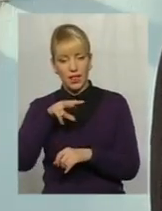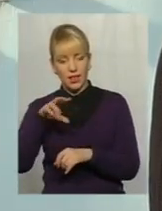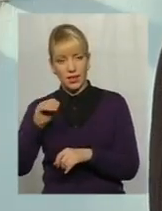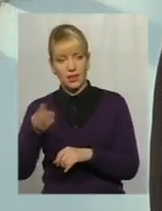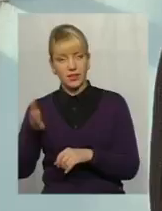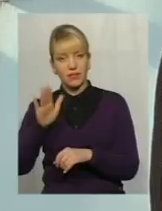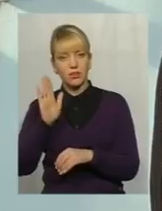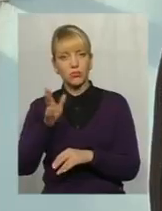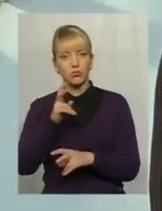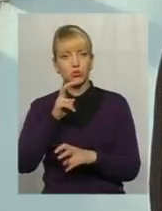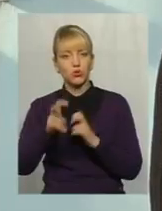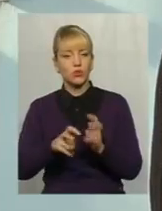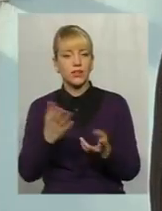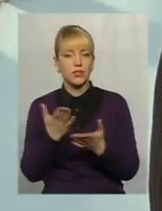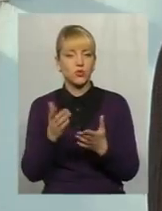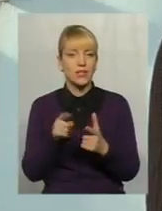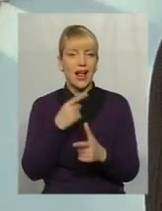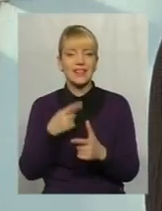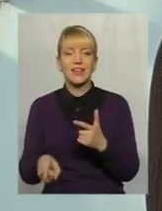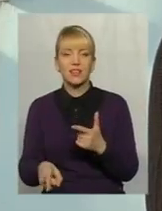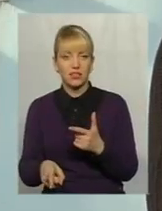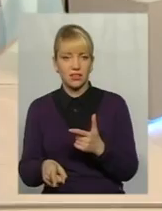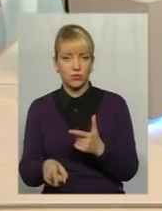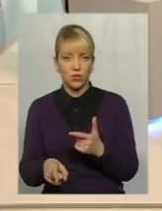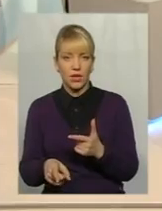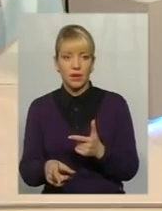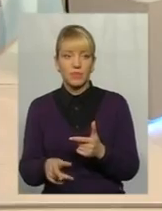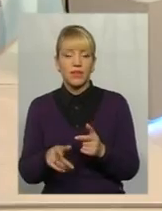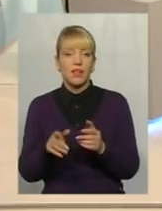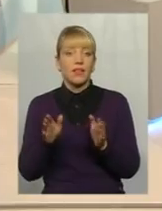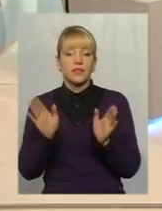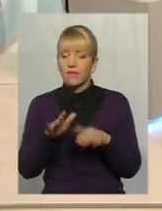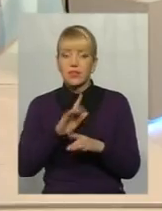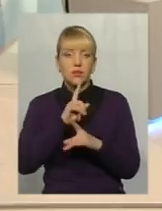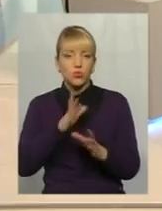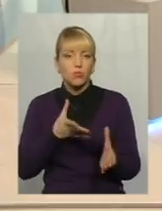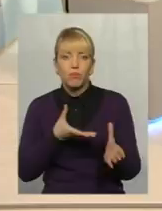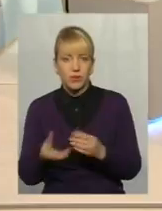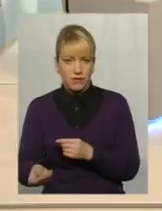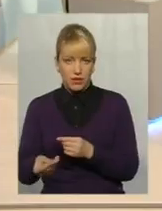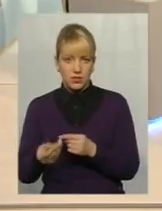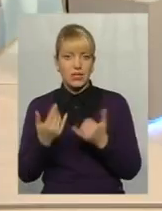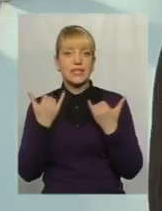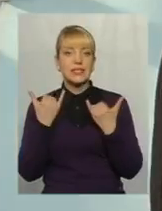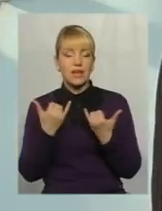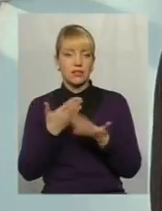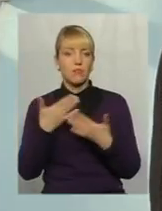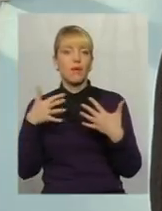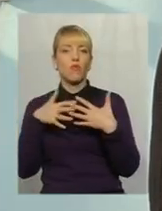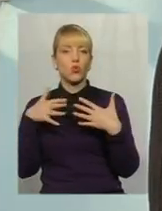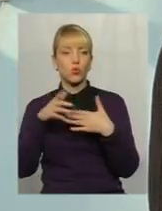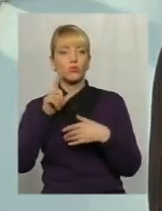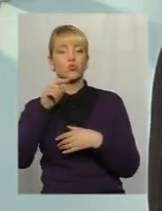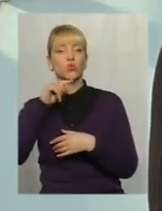ми будемо шукати якусь альтернативу. І надавати більше. Піддаватися. Тим більше, якщо ми воюємо зараз з Росією, то